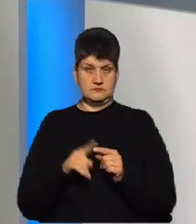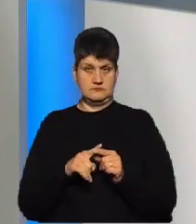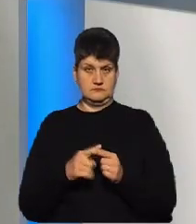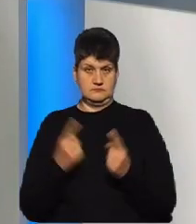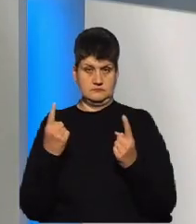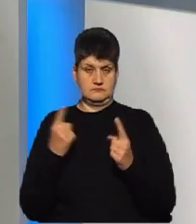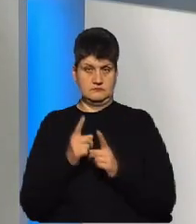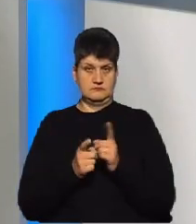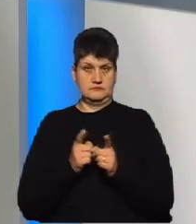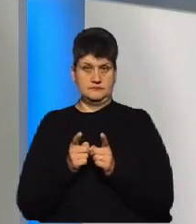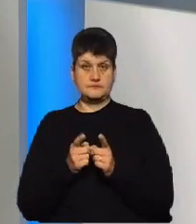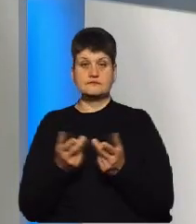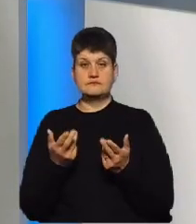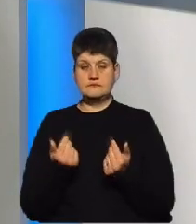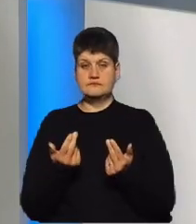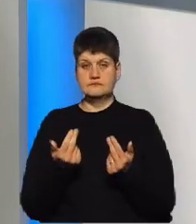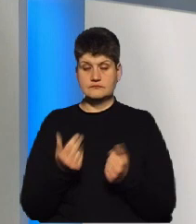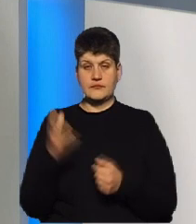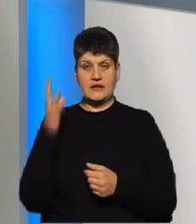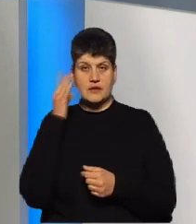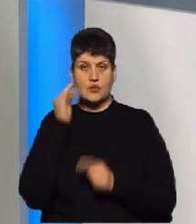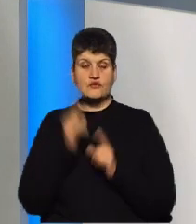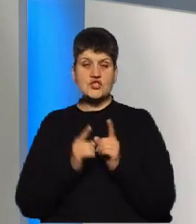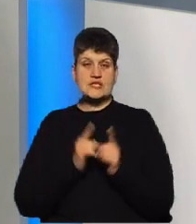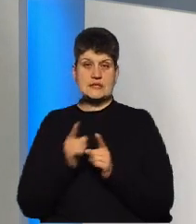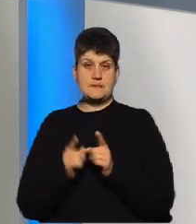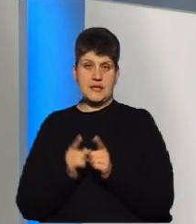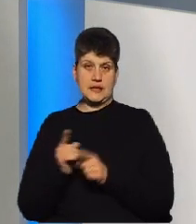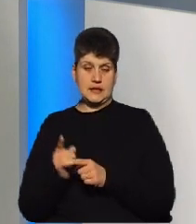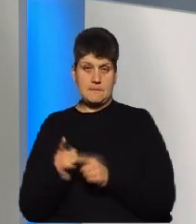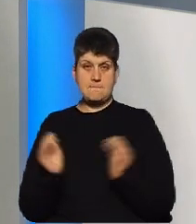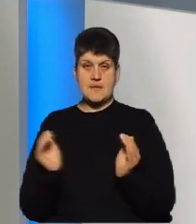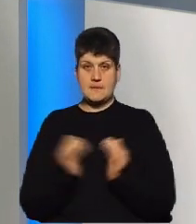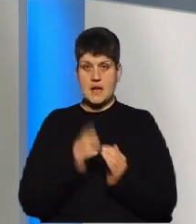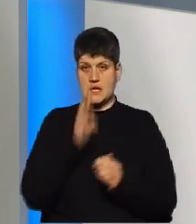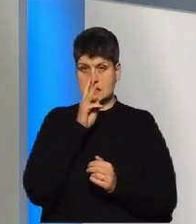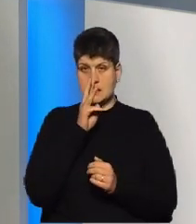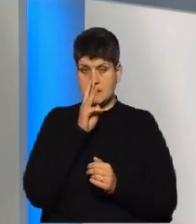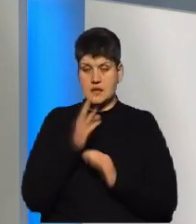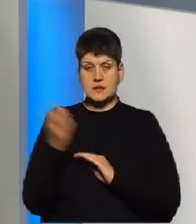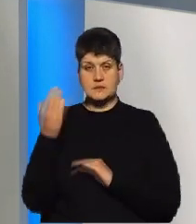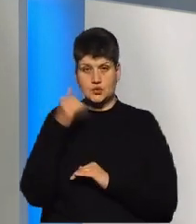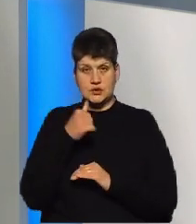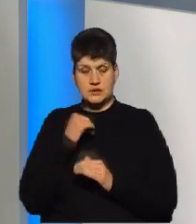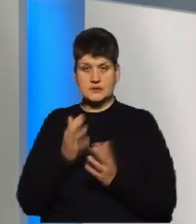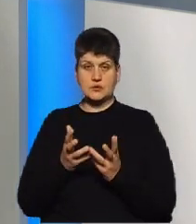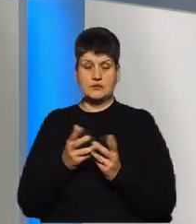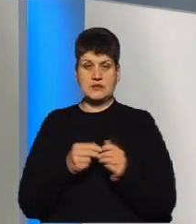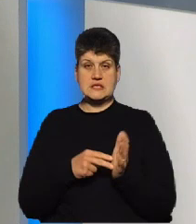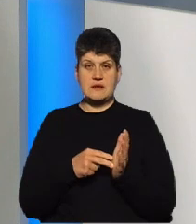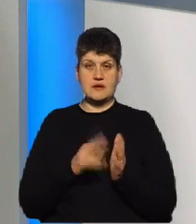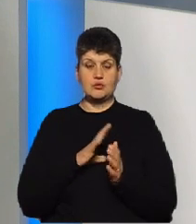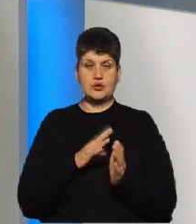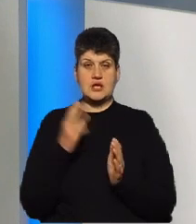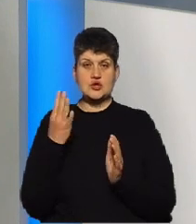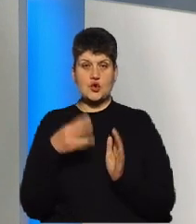Так, враховуючи зміни до мінімальної заробітної плати, минулий рік ми нараховували ставка була 47 гривень